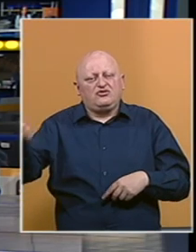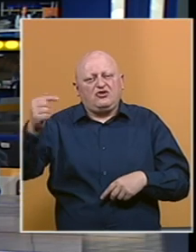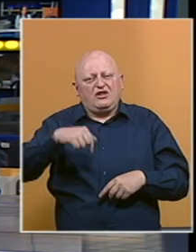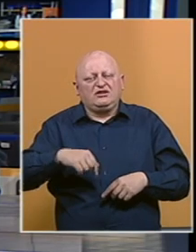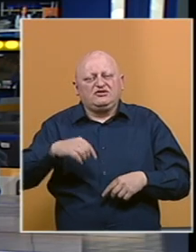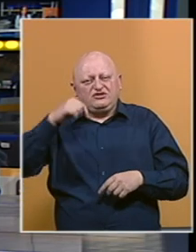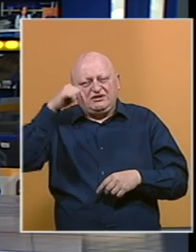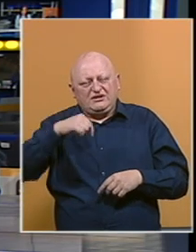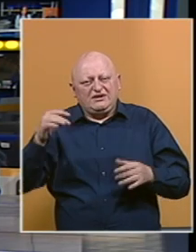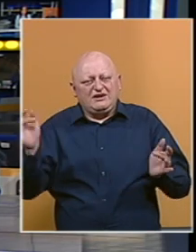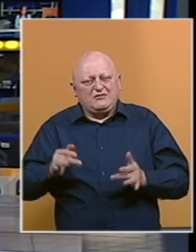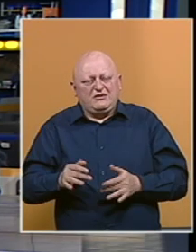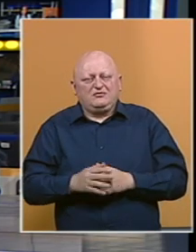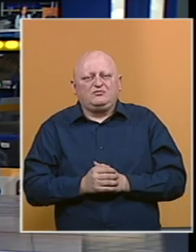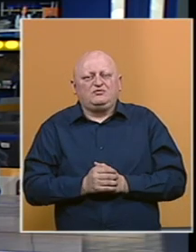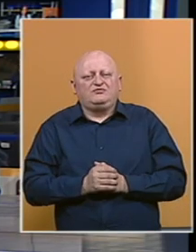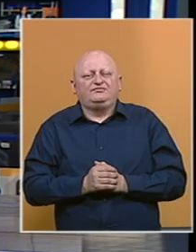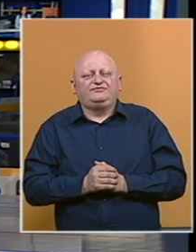predstojeće sezonske gripe.